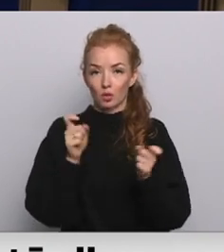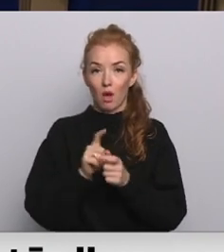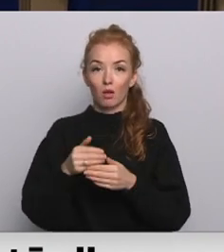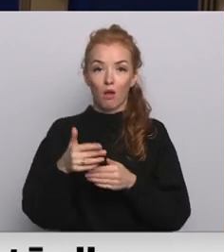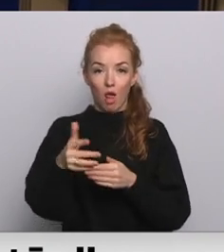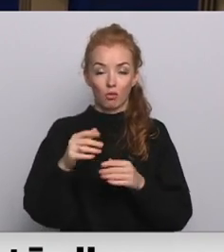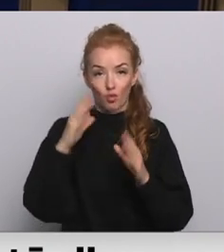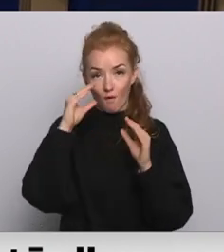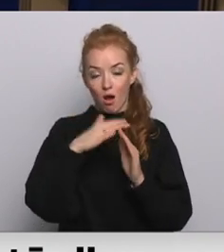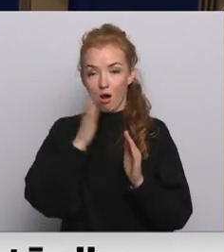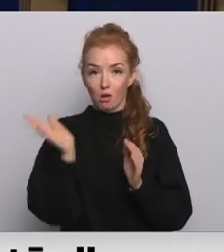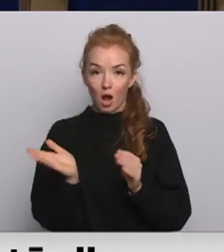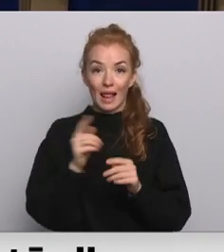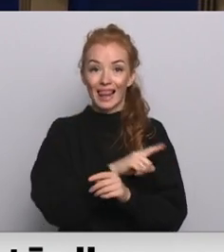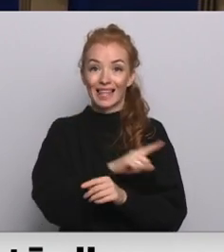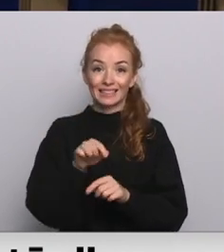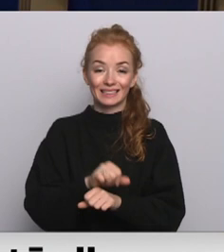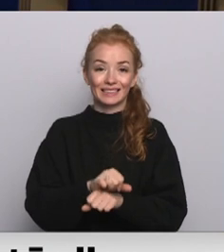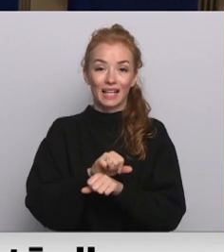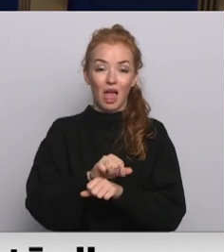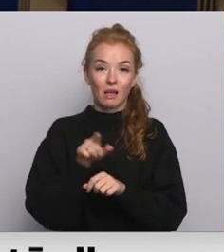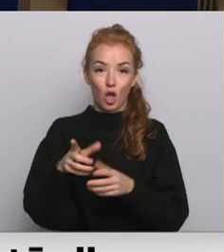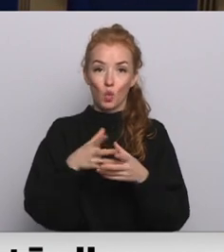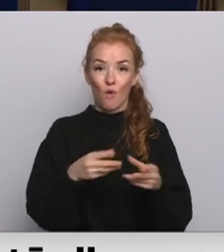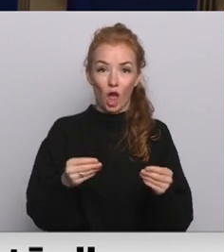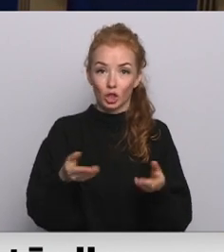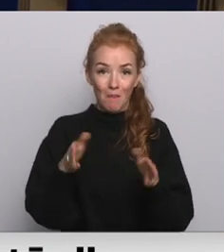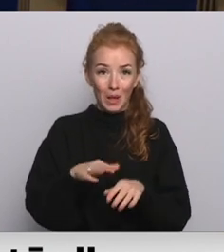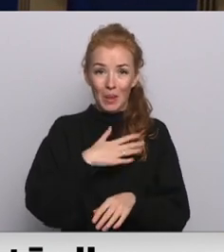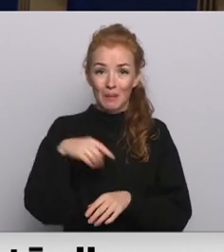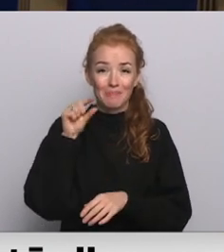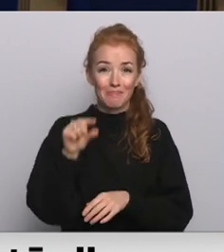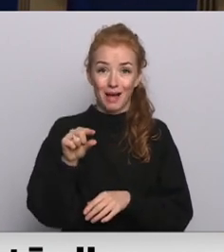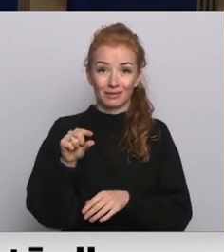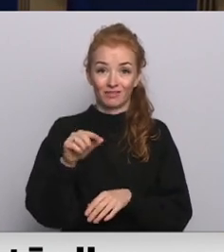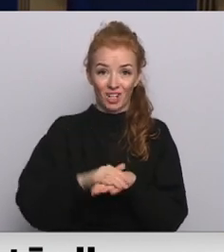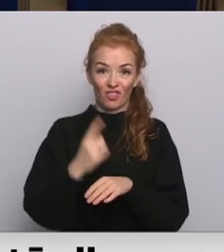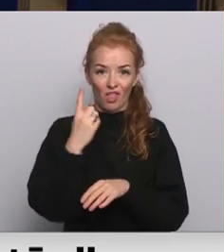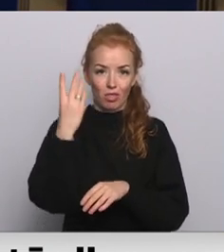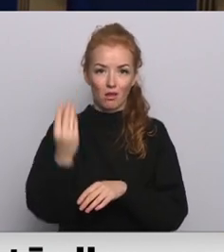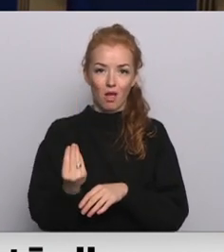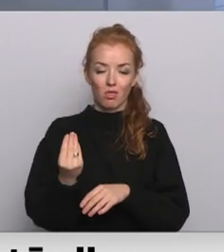izlaidumos, un skaidrs, līdz streika novēršanai pavisam tiešām nav atlicis daudz faktiski tikai rītdiena. Anda.